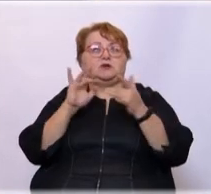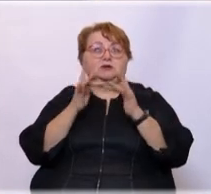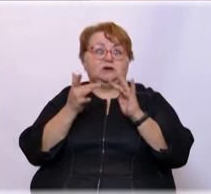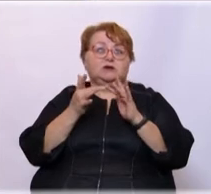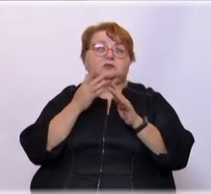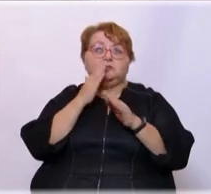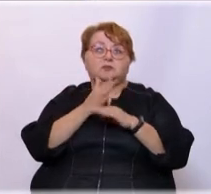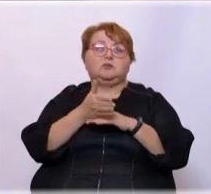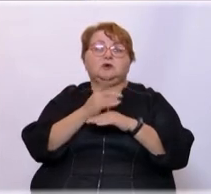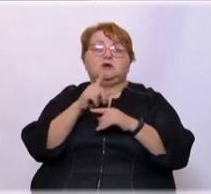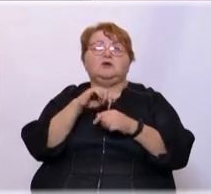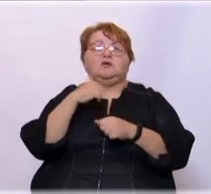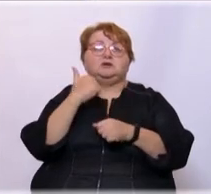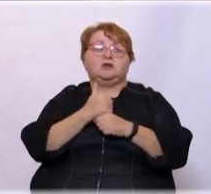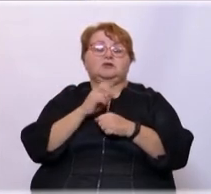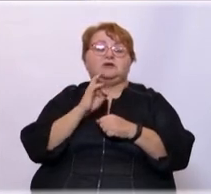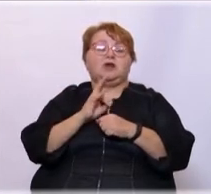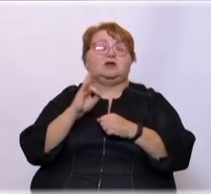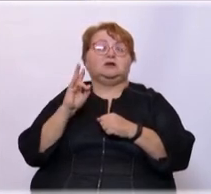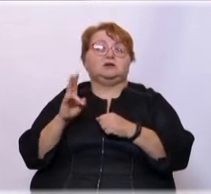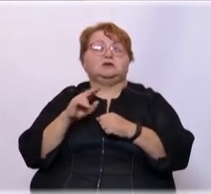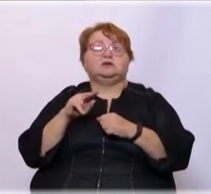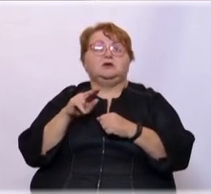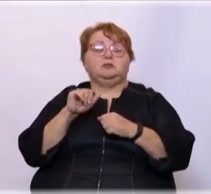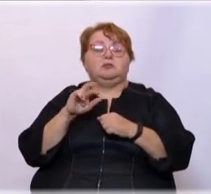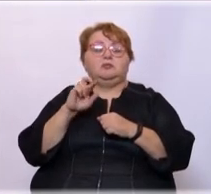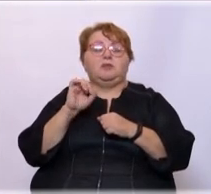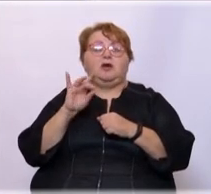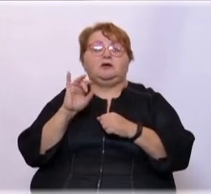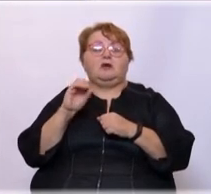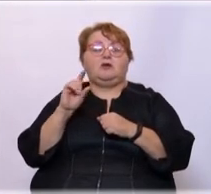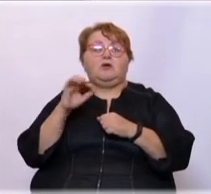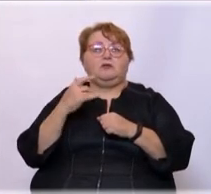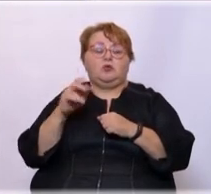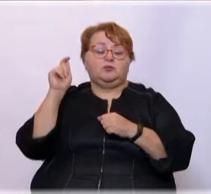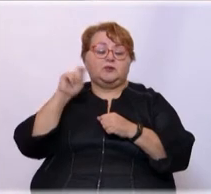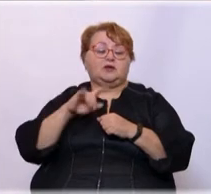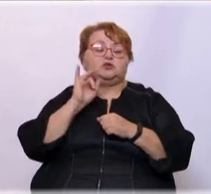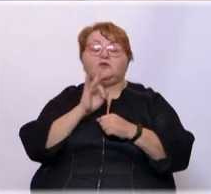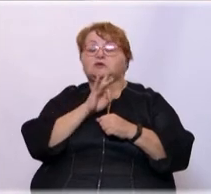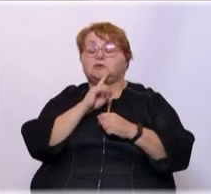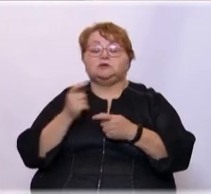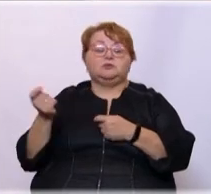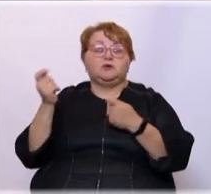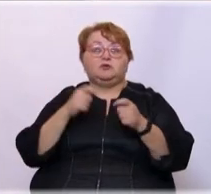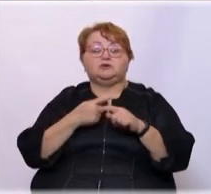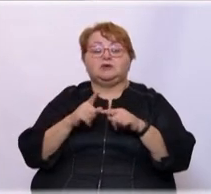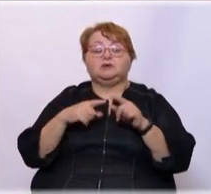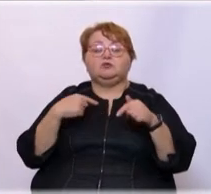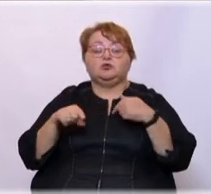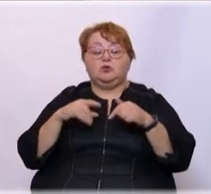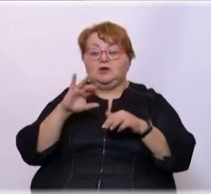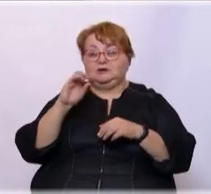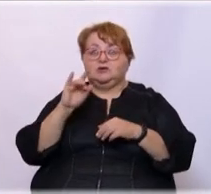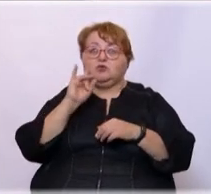войти, возглавляют это. Николай Николаевич Береговой, замечательный человек, приехал из Новосибирска, привез вот этот футбол из